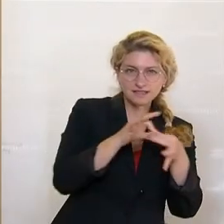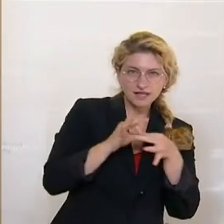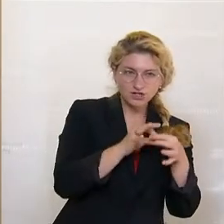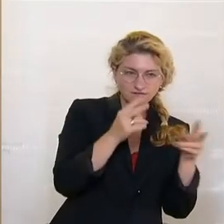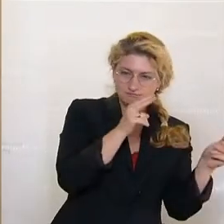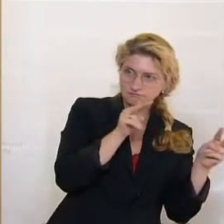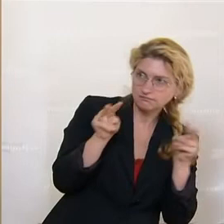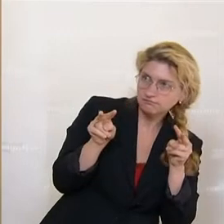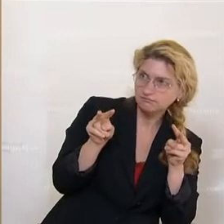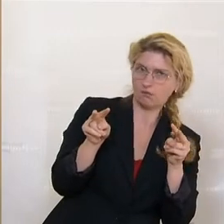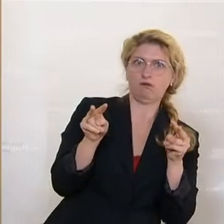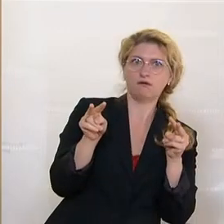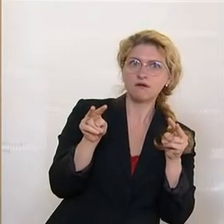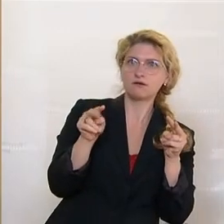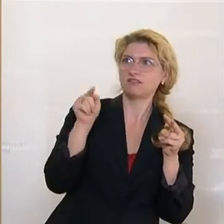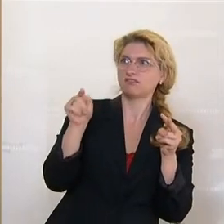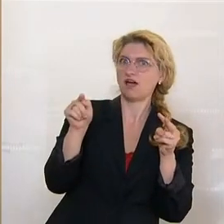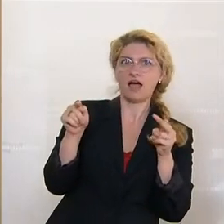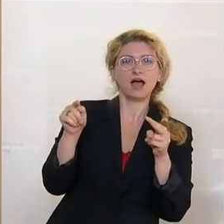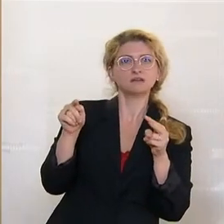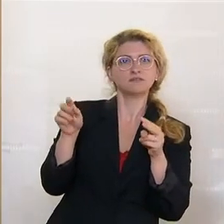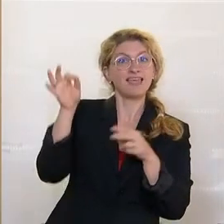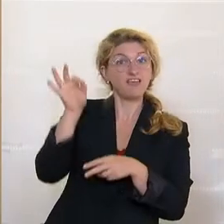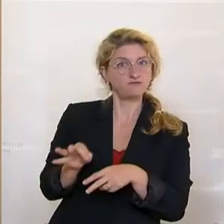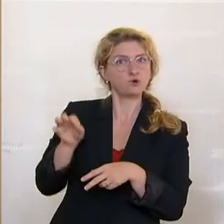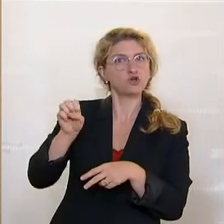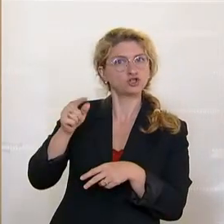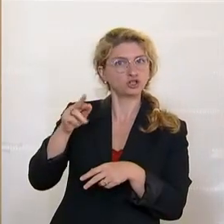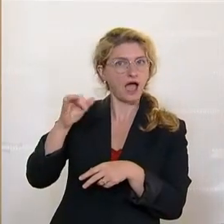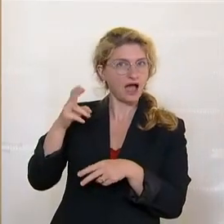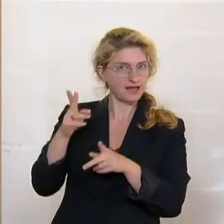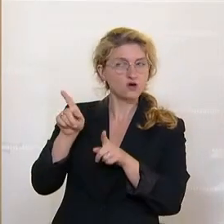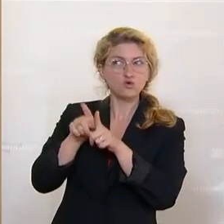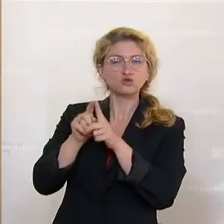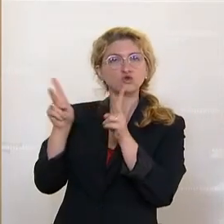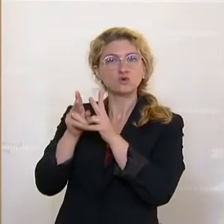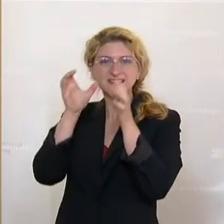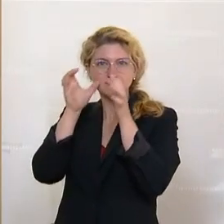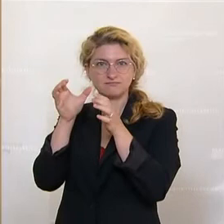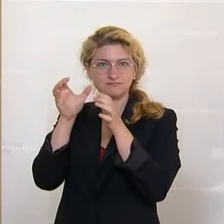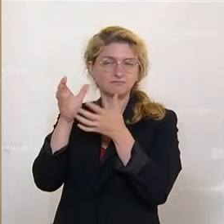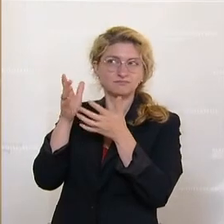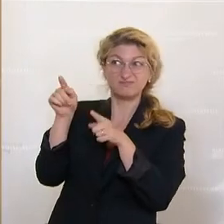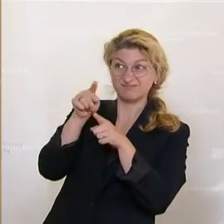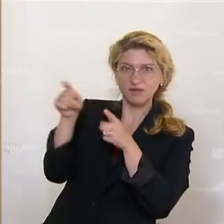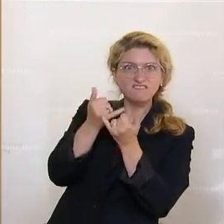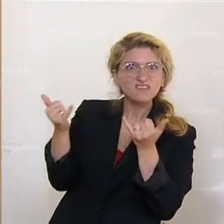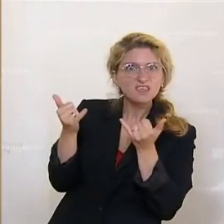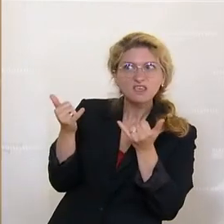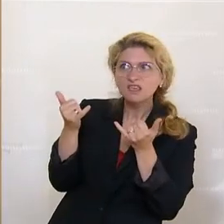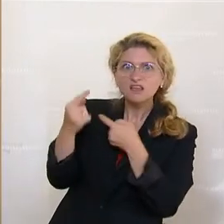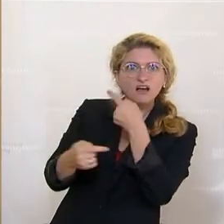hier von der Strache-FPÖ und von der Kurz-ÖVP hier agiert wird, wie der Staat hier missbraucht wird